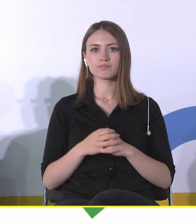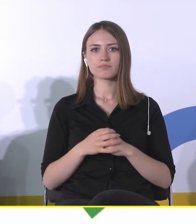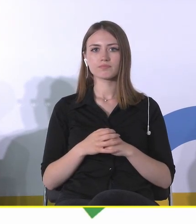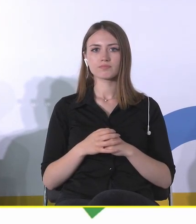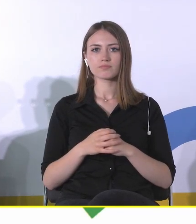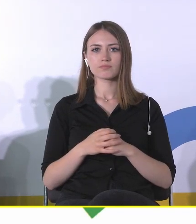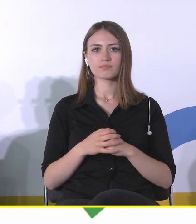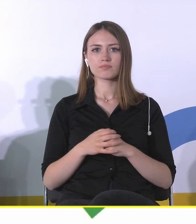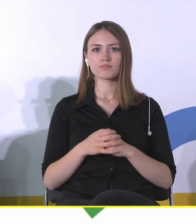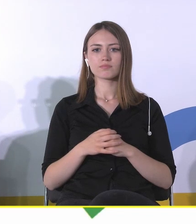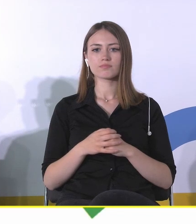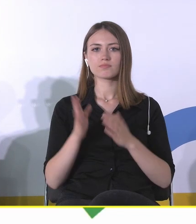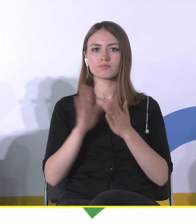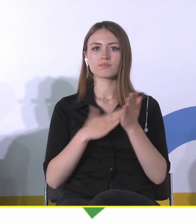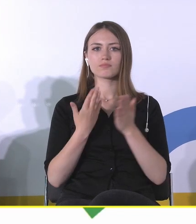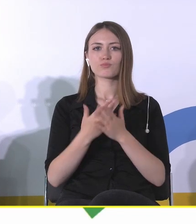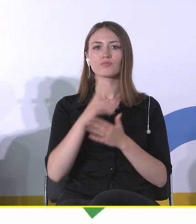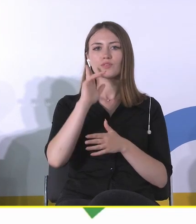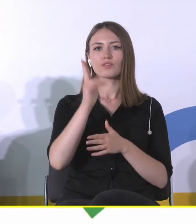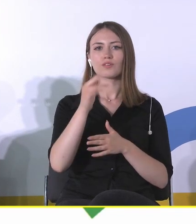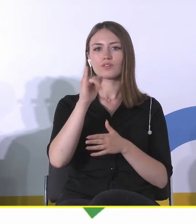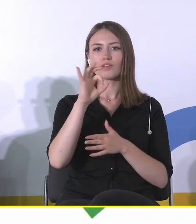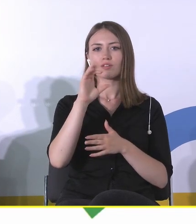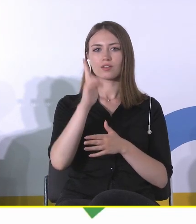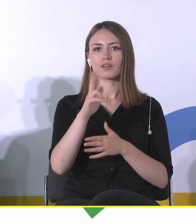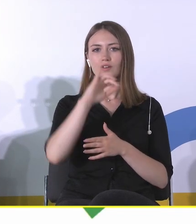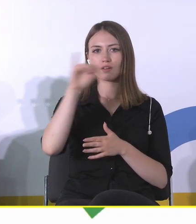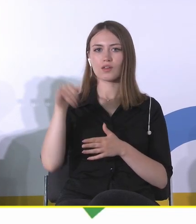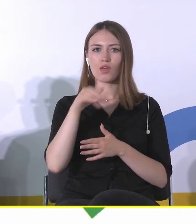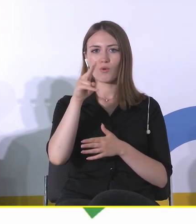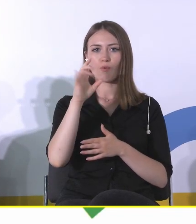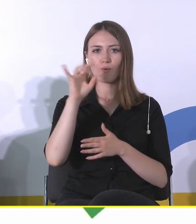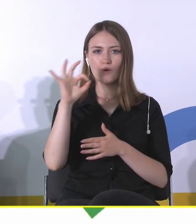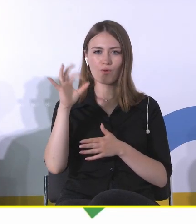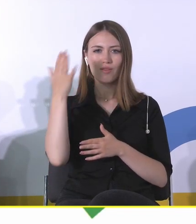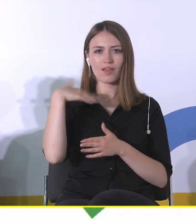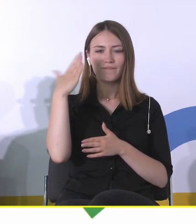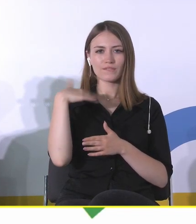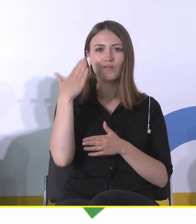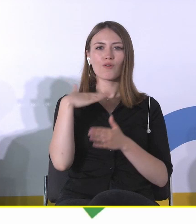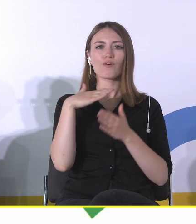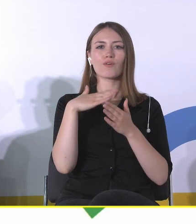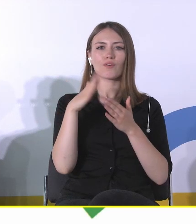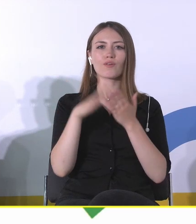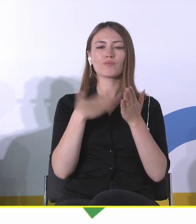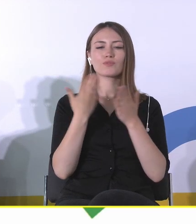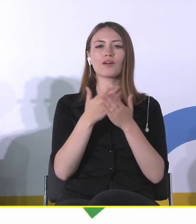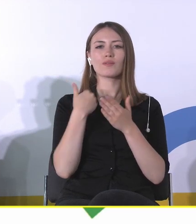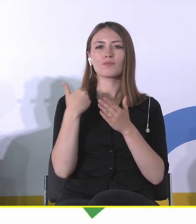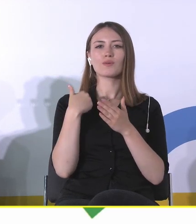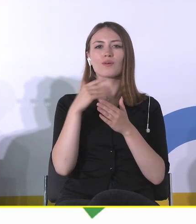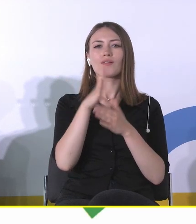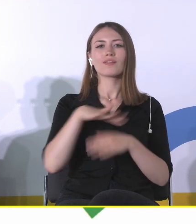Kioski Jugo na przykład. Czy ktokolwiek z Państwa myślał o tym, że będziemy takie kioski, które były jugosławiańskie,